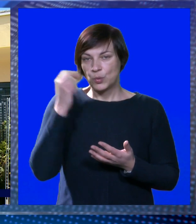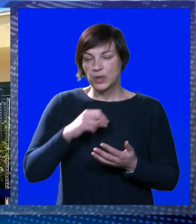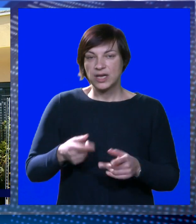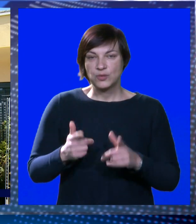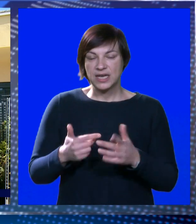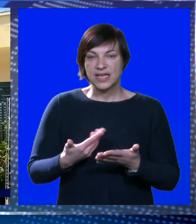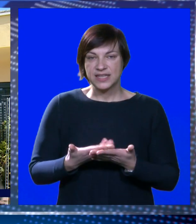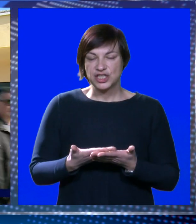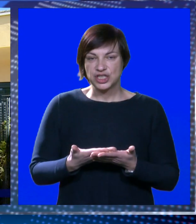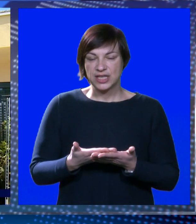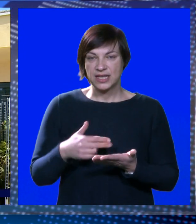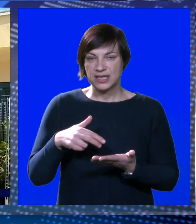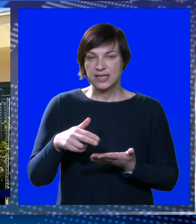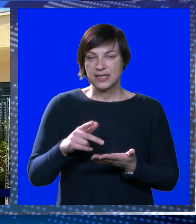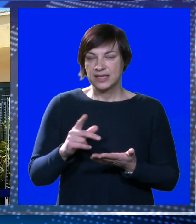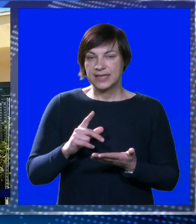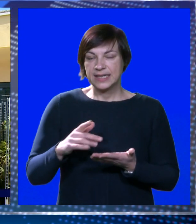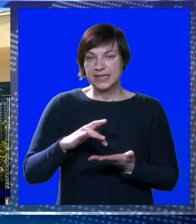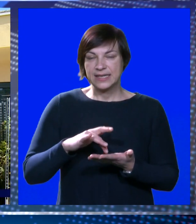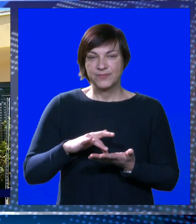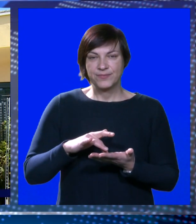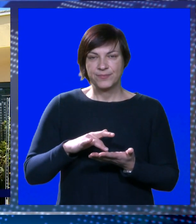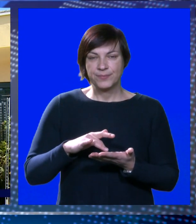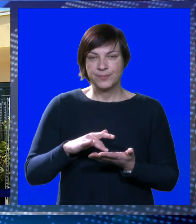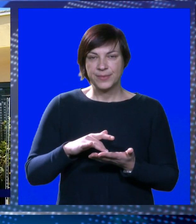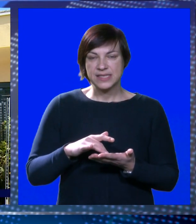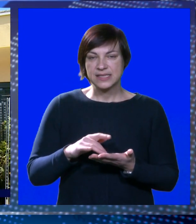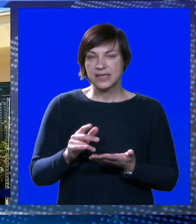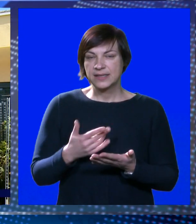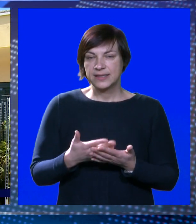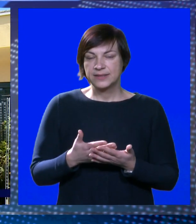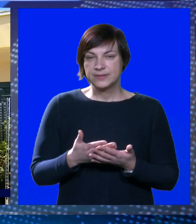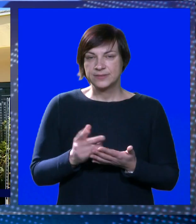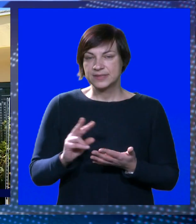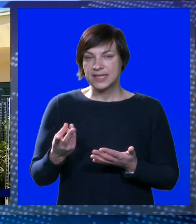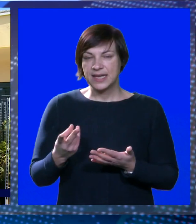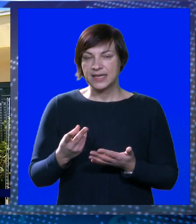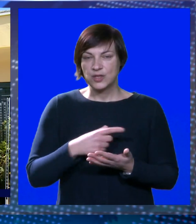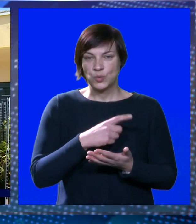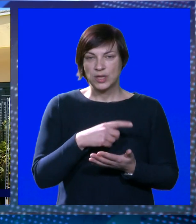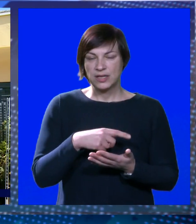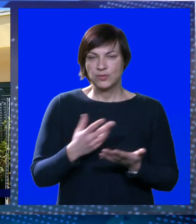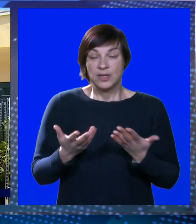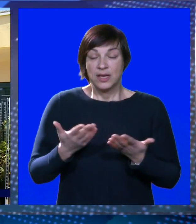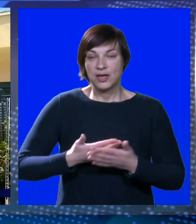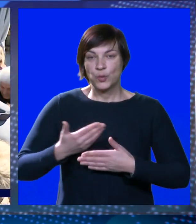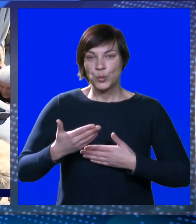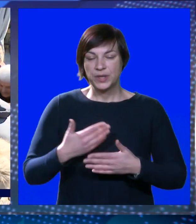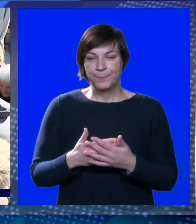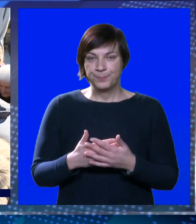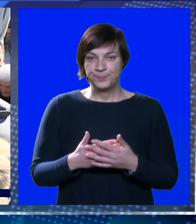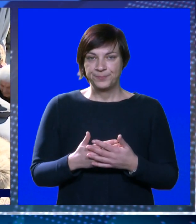ratište. Nije tamo rezervat pa da tamo nekaj drugi ljudi. Kako bude.